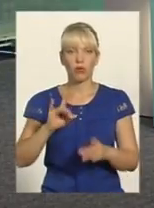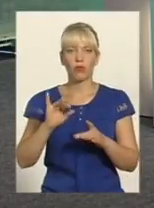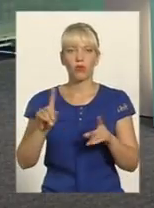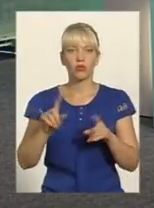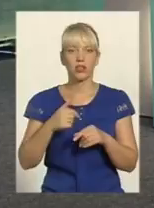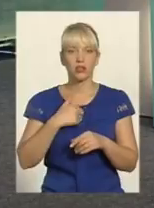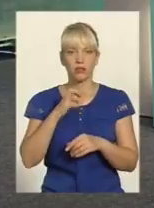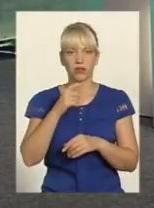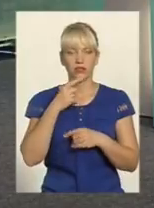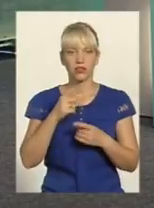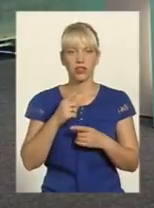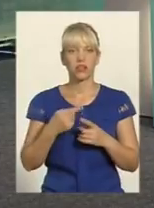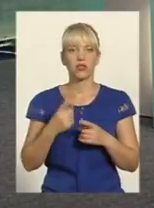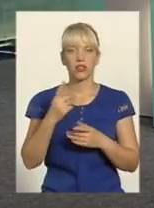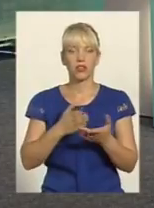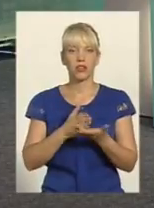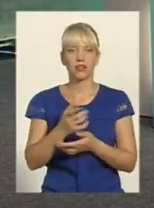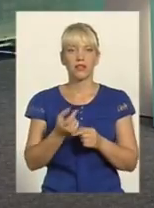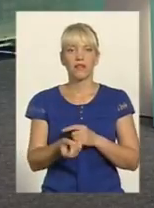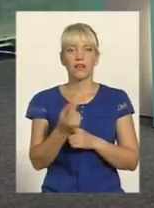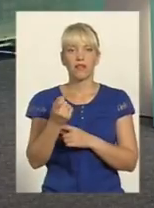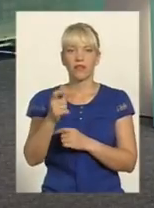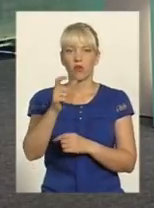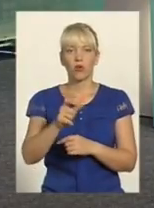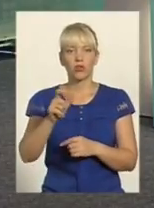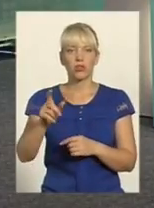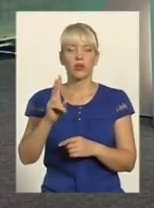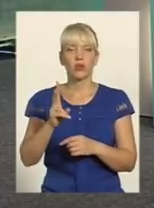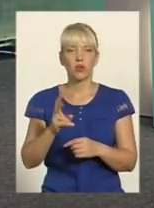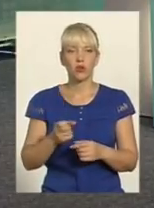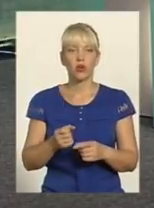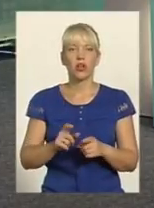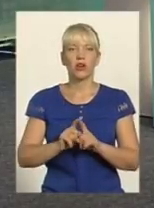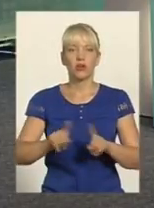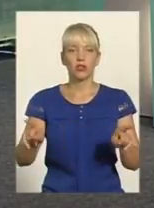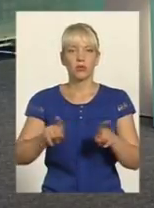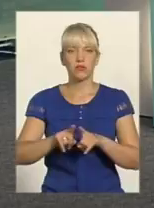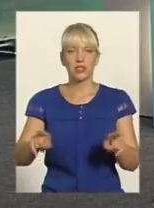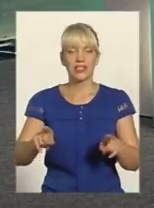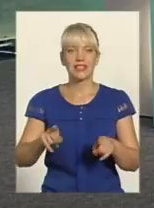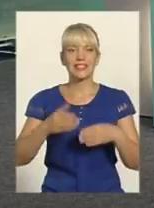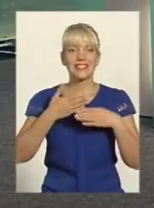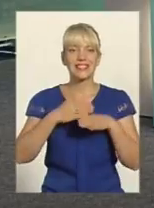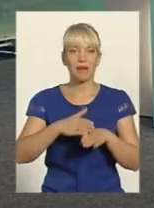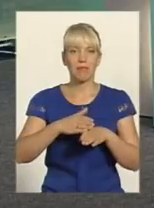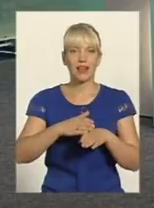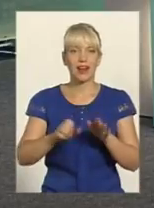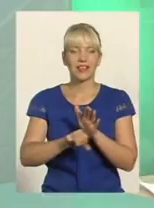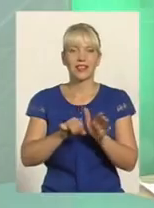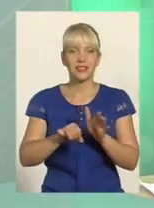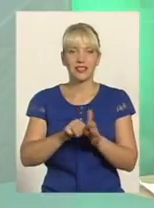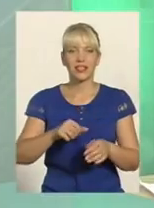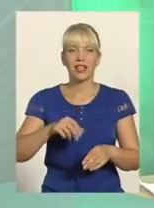напрямків – це виявлення осіб, які виношують і розповсюджують сепаратистські настрої Розповсюджують незаконно